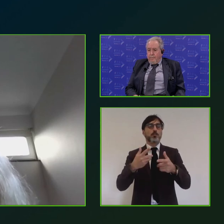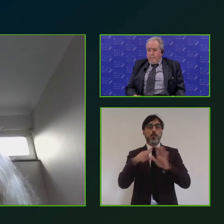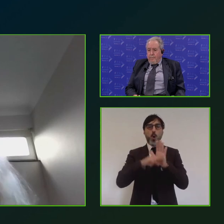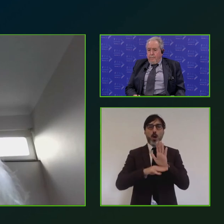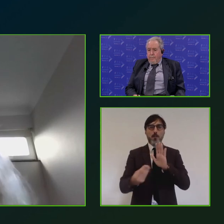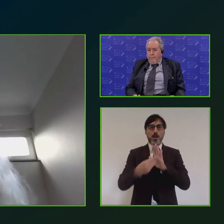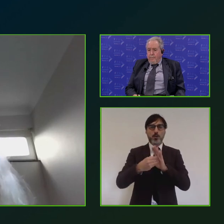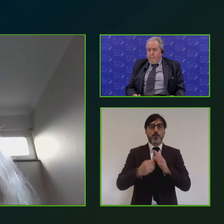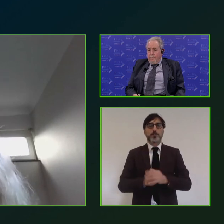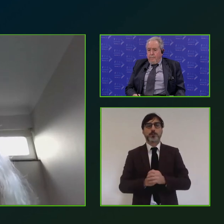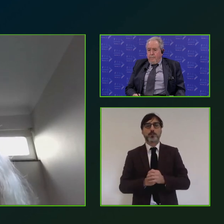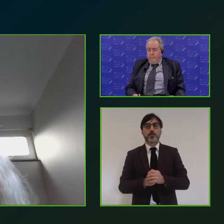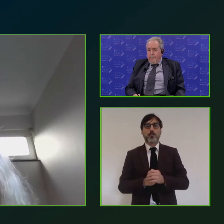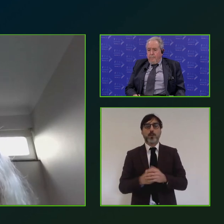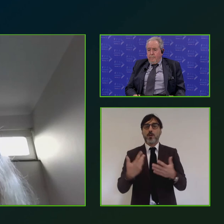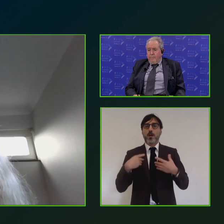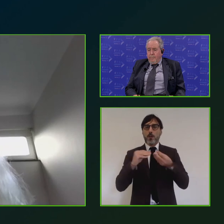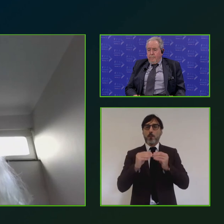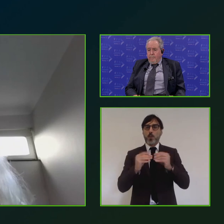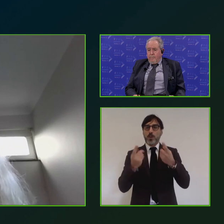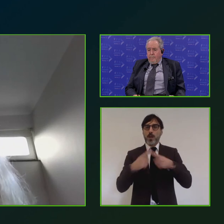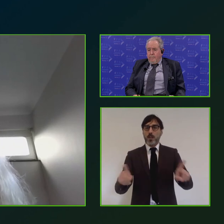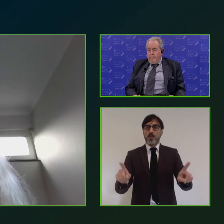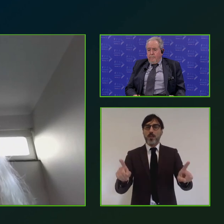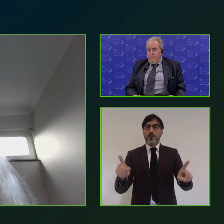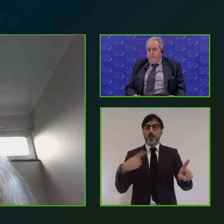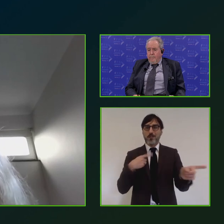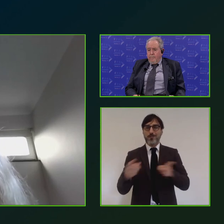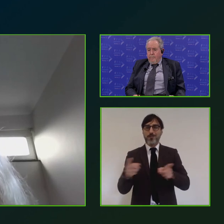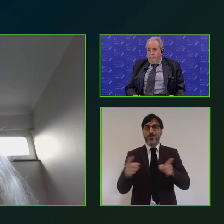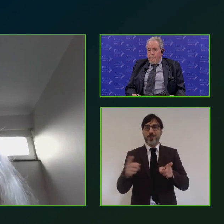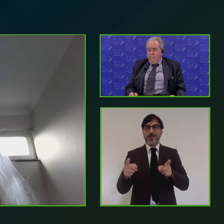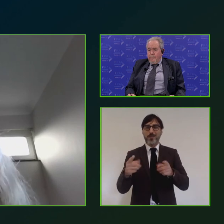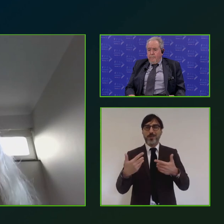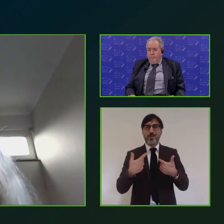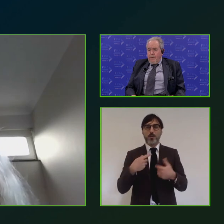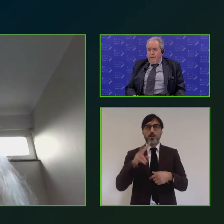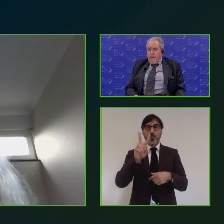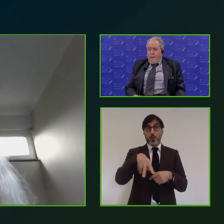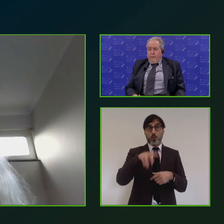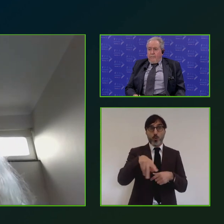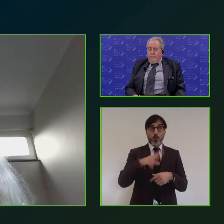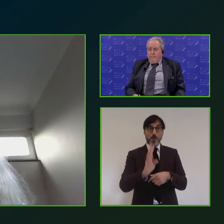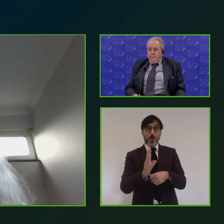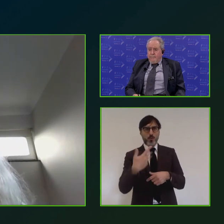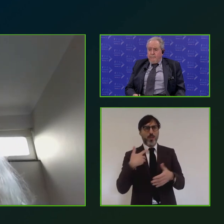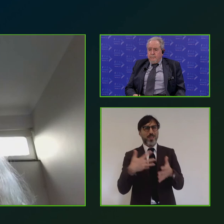c'è diciamo di modalità differenti di questo periodo 2014 di 2014 e 2020